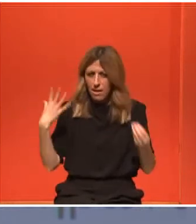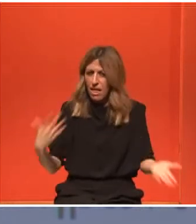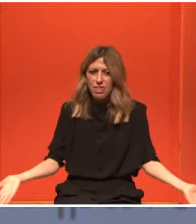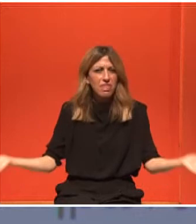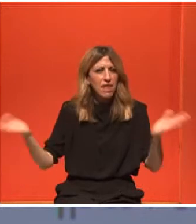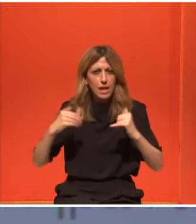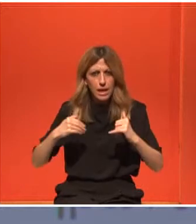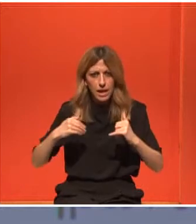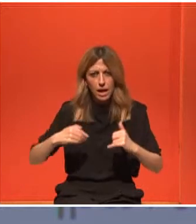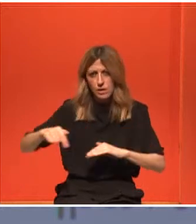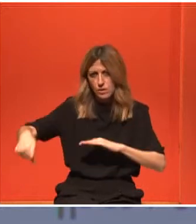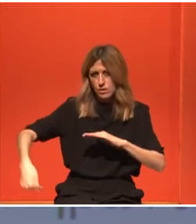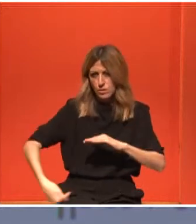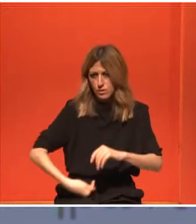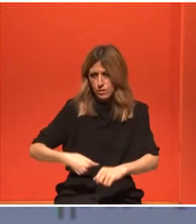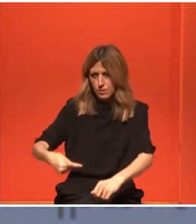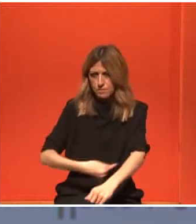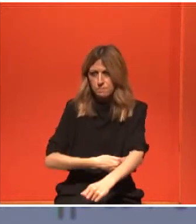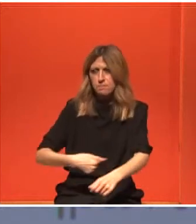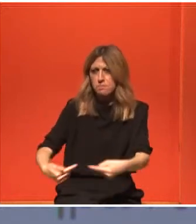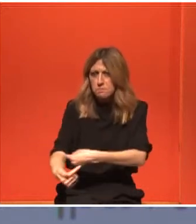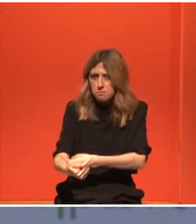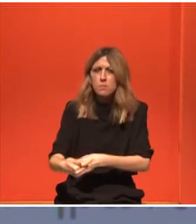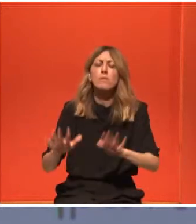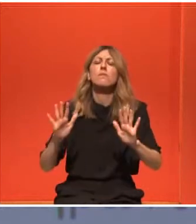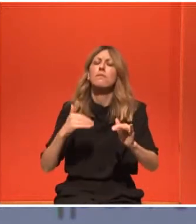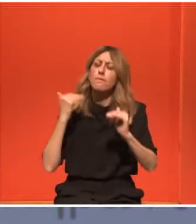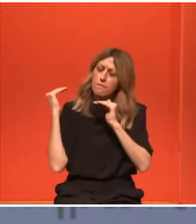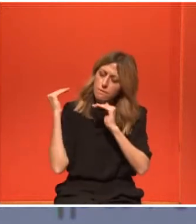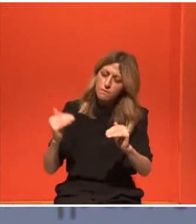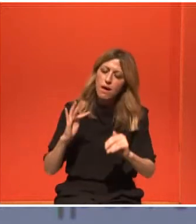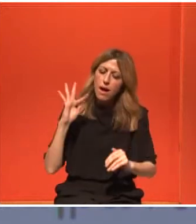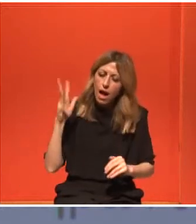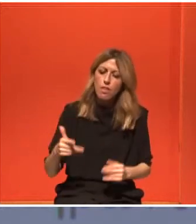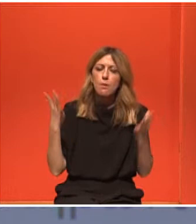όπως και να ήμουν. Ξεκίνησα να χορεύω κάθε μέρα τον καρκίνο μου.